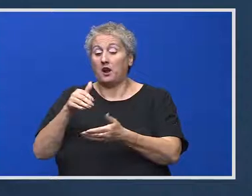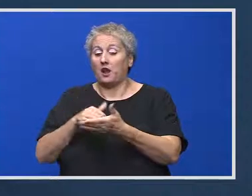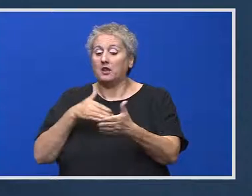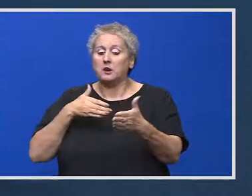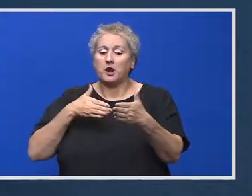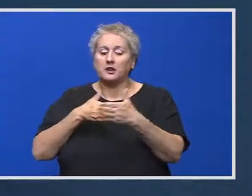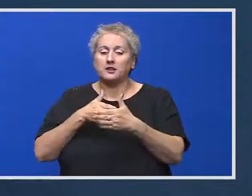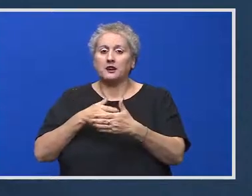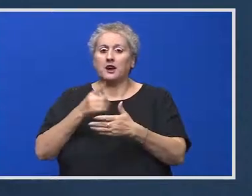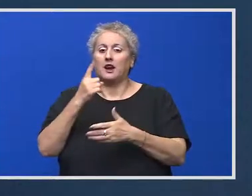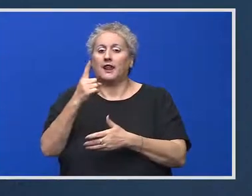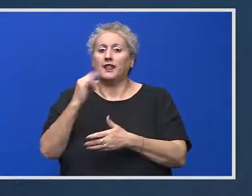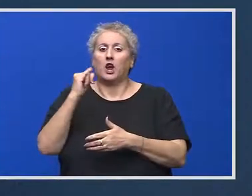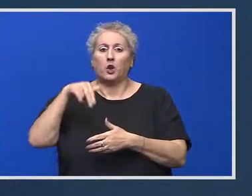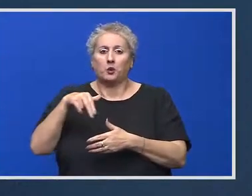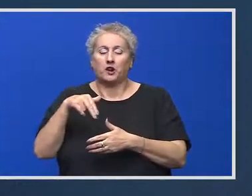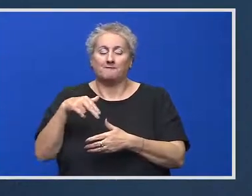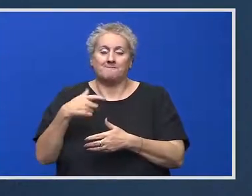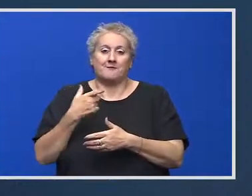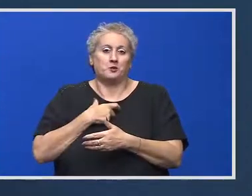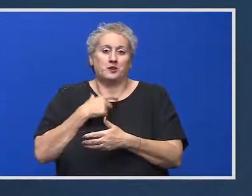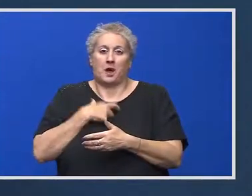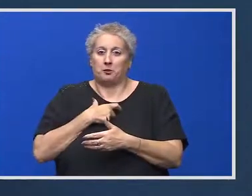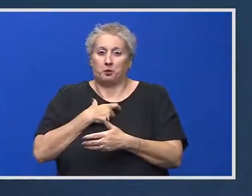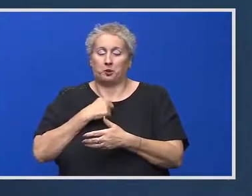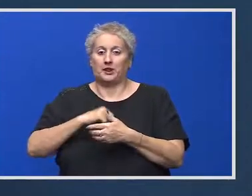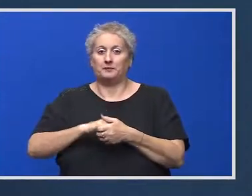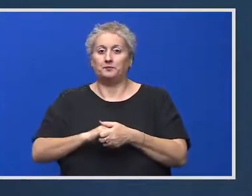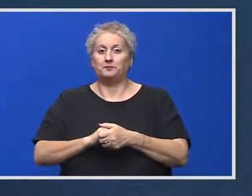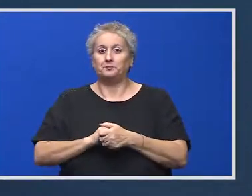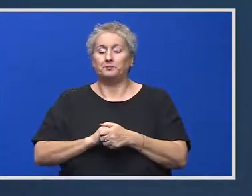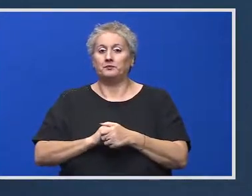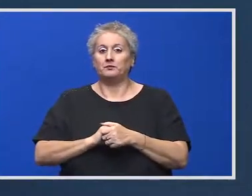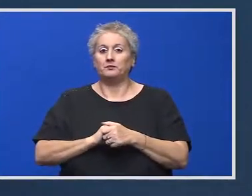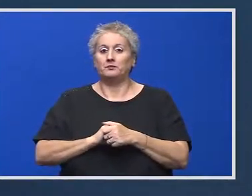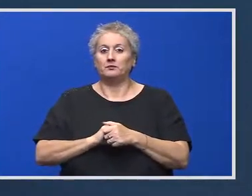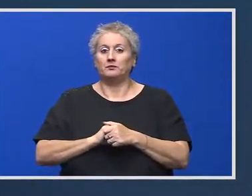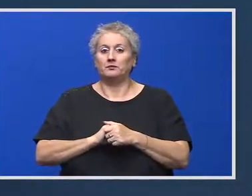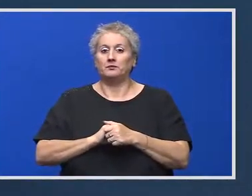să fie atinsă la 1 iunie, nu a fost nici acum atinsă.